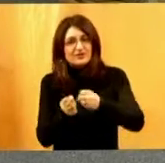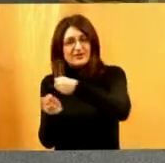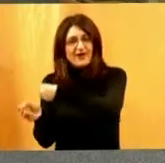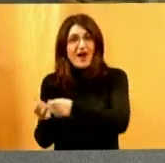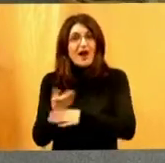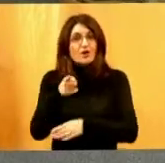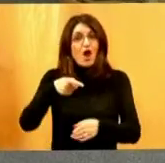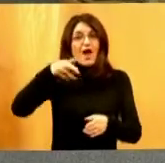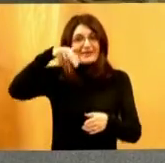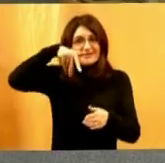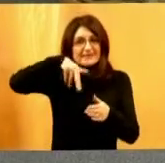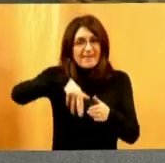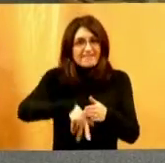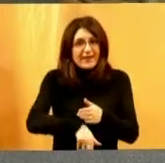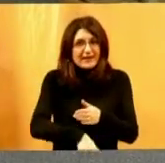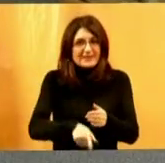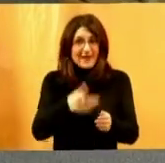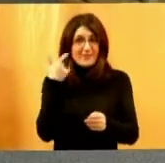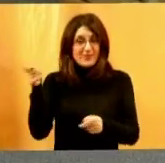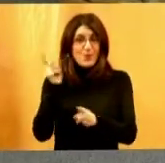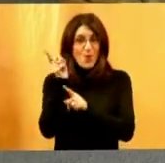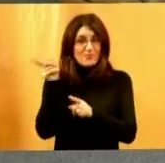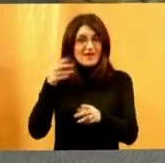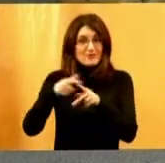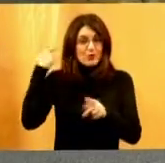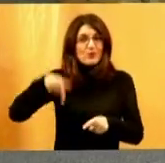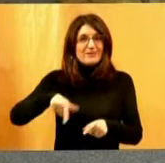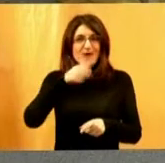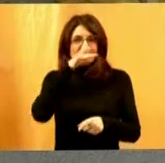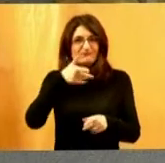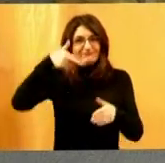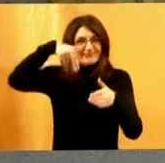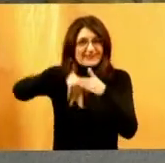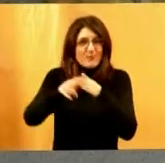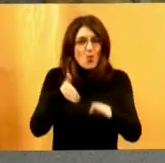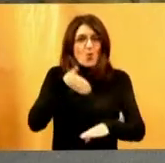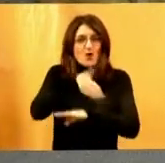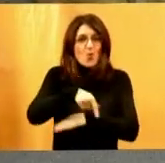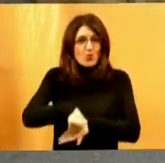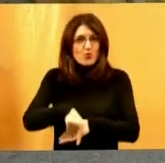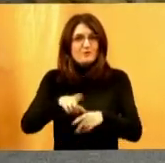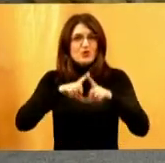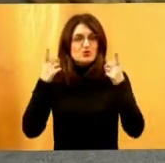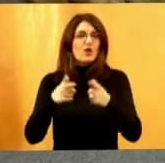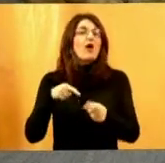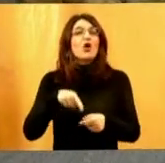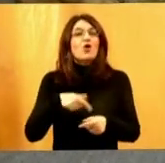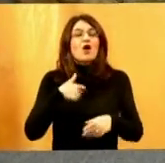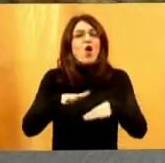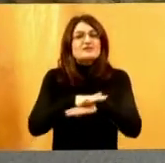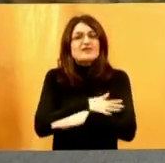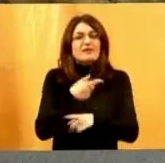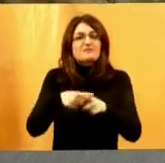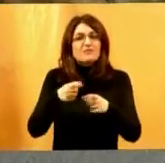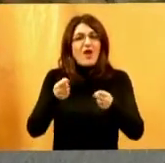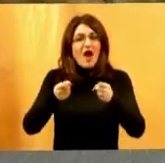ksanta spušta niz stepenice na koje ste me upozoravali ovdje da su grde na ulazku u studio, ja osjetim na volanu jer se